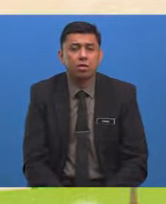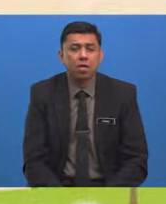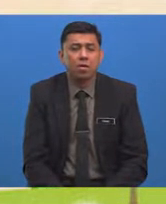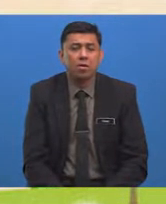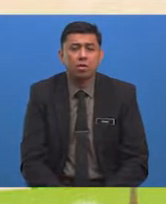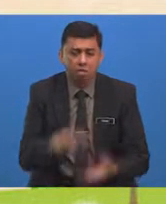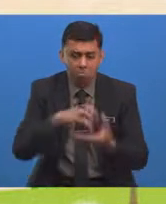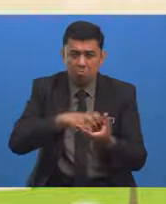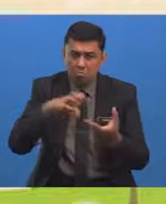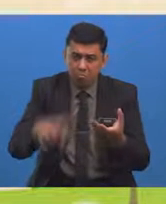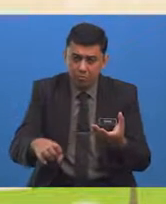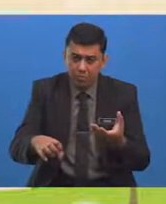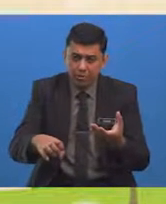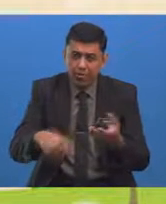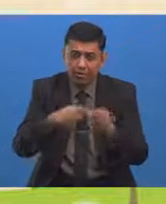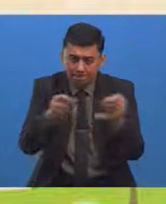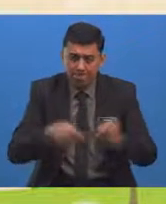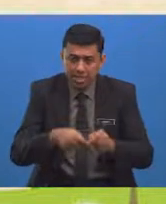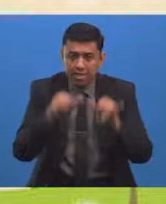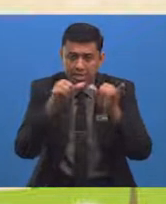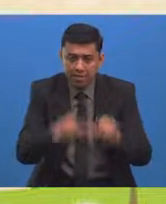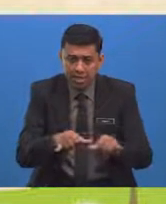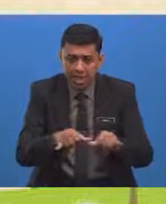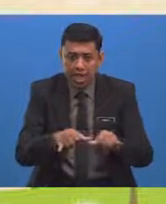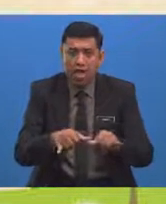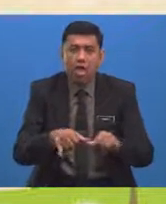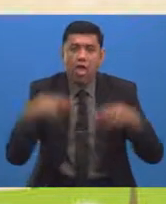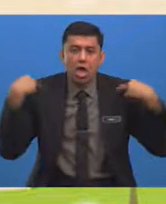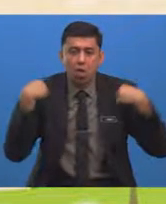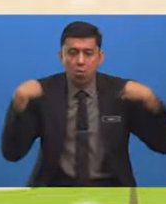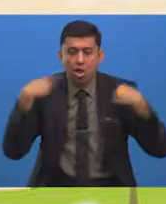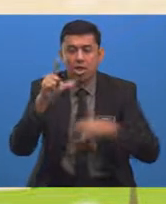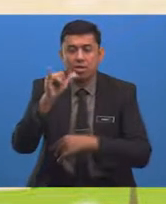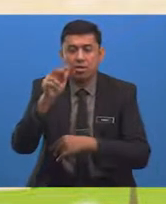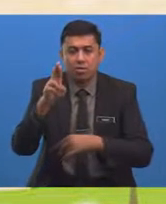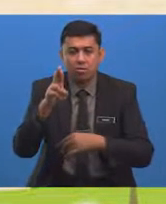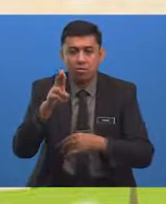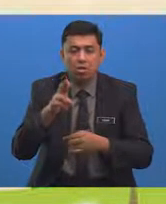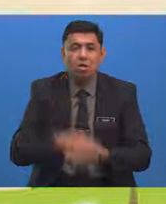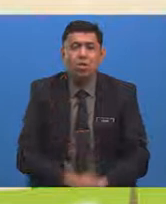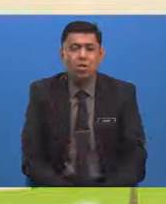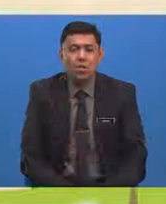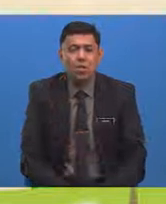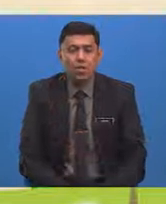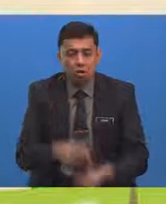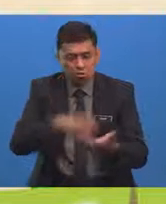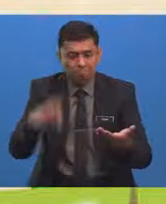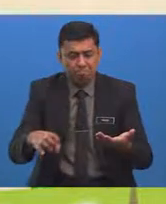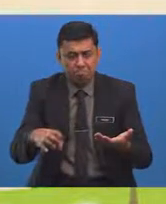Kemusnahan habitat Semula jadi Hidupan liar Dan Kemusnahan tumbuh-tumbuhan